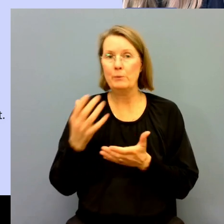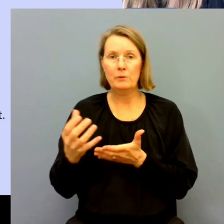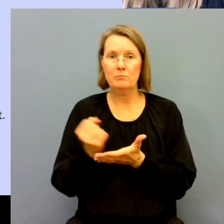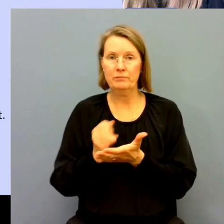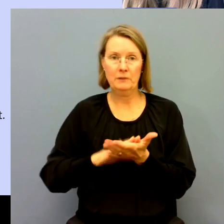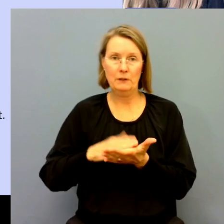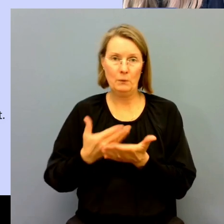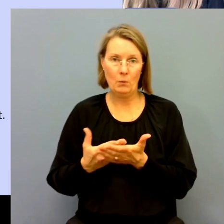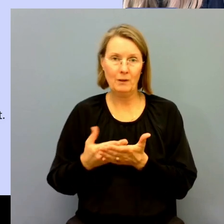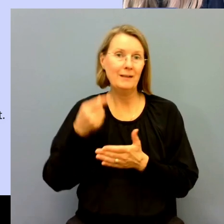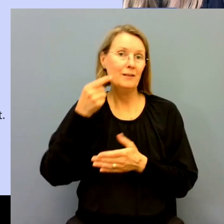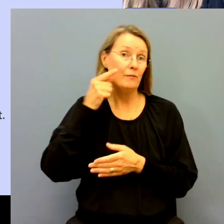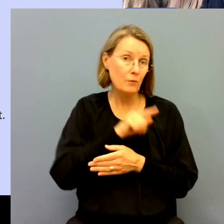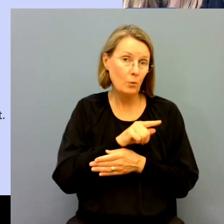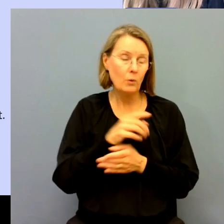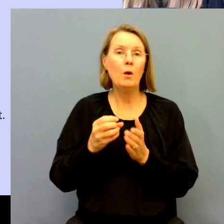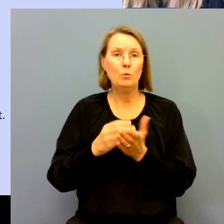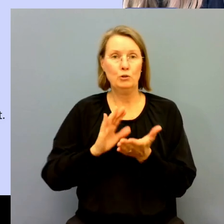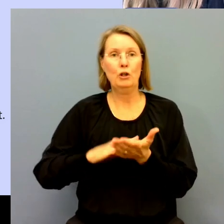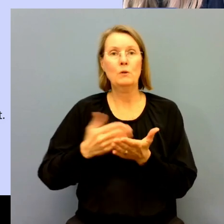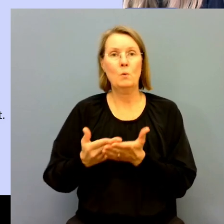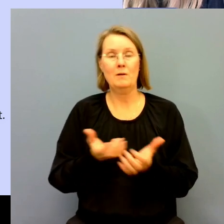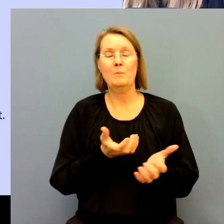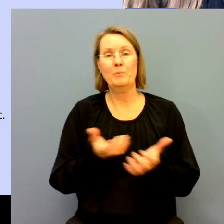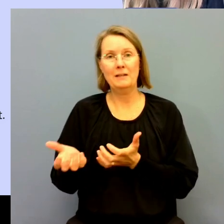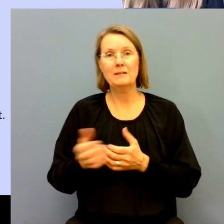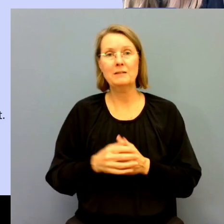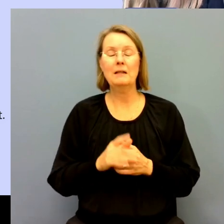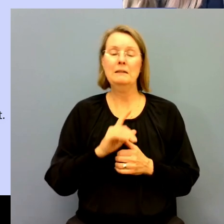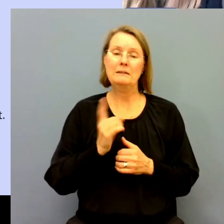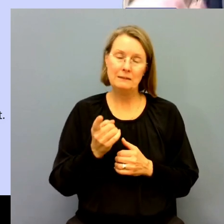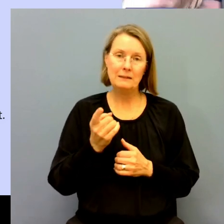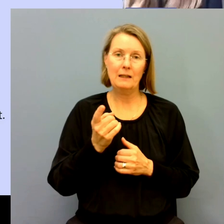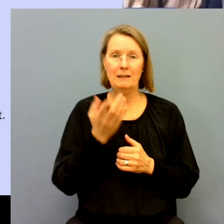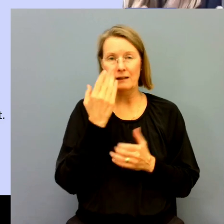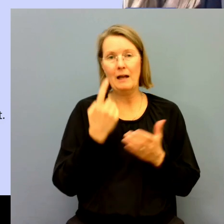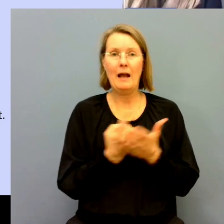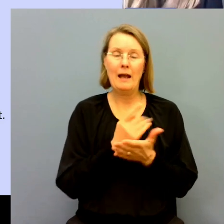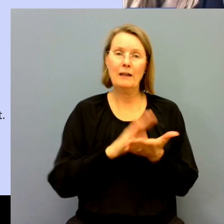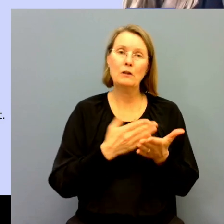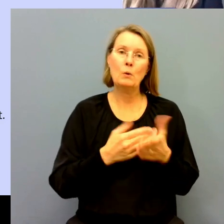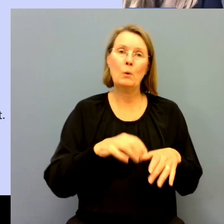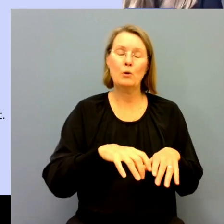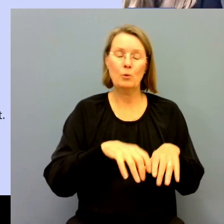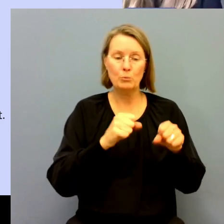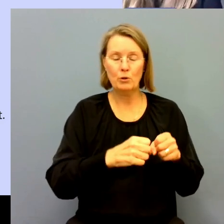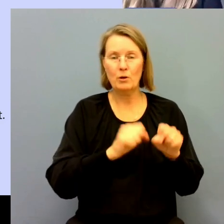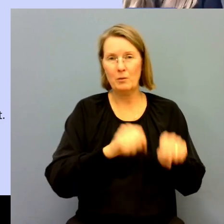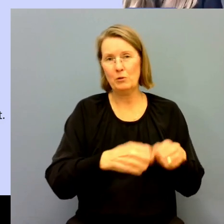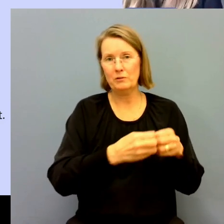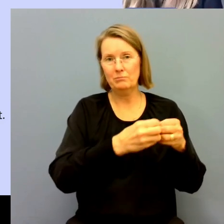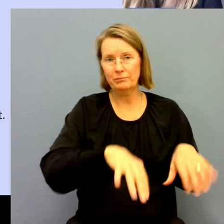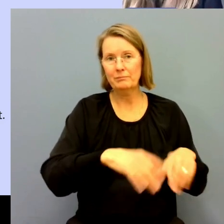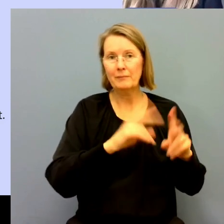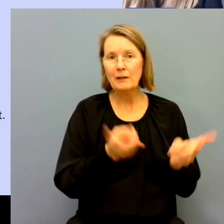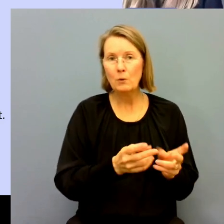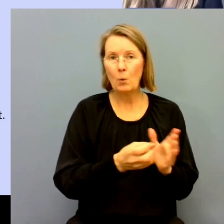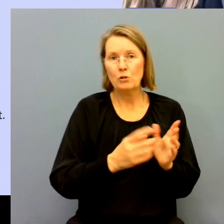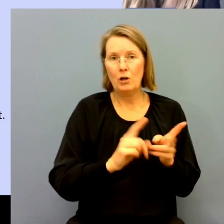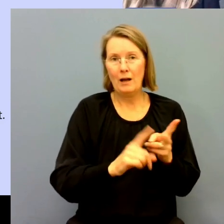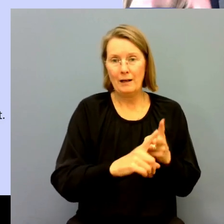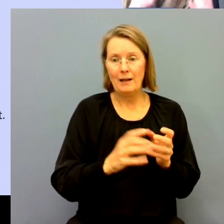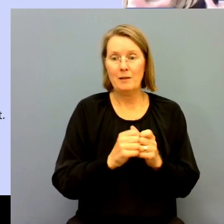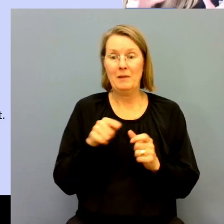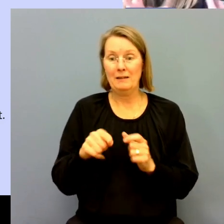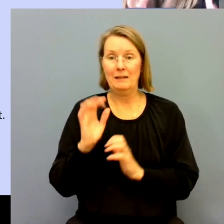inte kunde tillsättas förra året. Just på grund av brist på tolk. Sen kan ju uppdrag behöva ställas in av andra skäl. Men